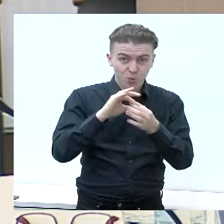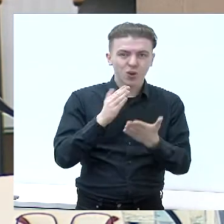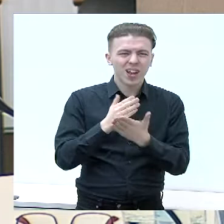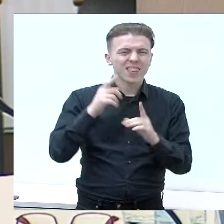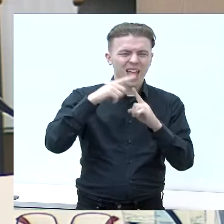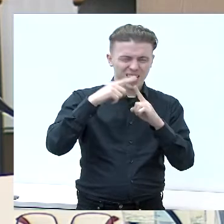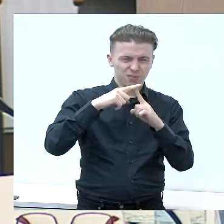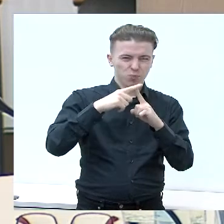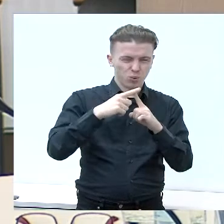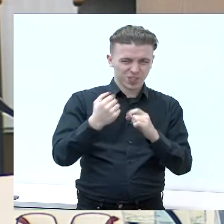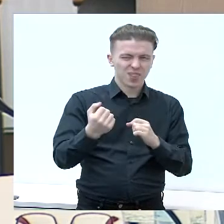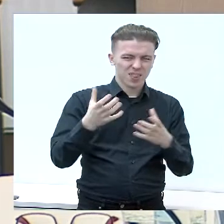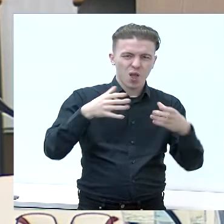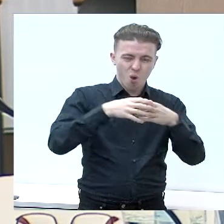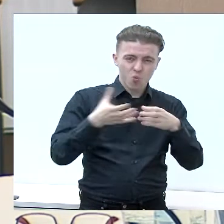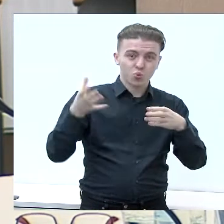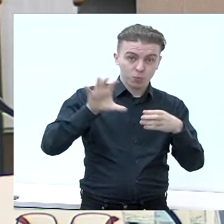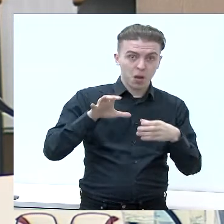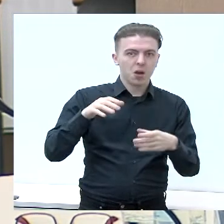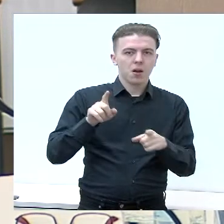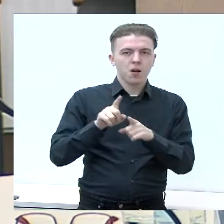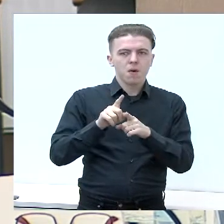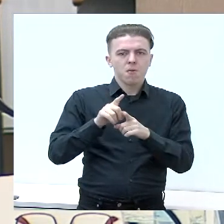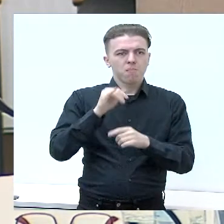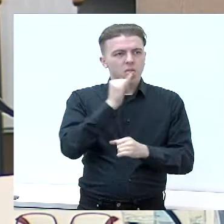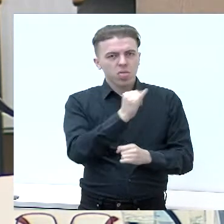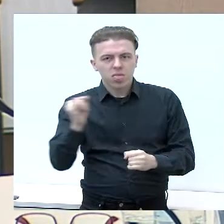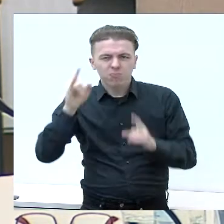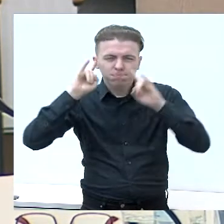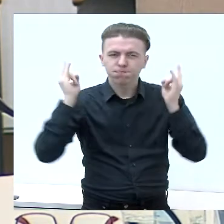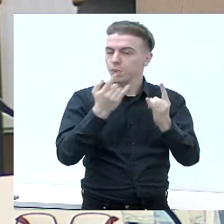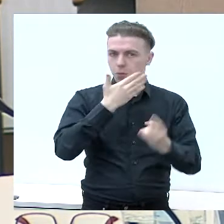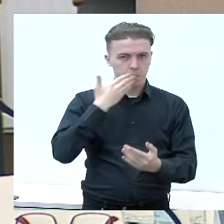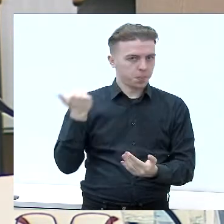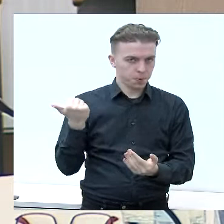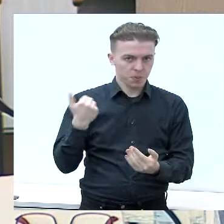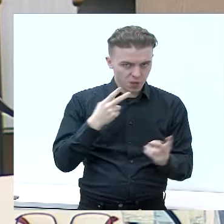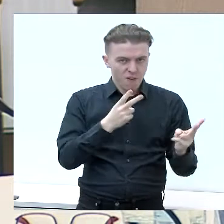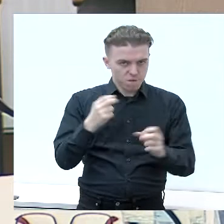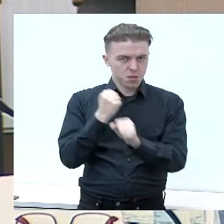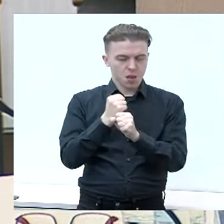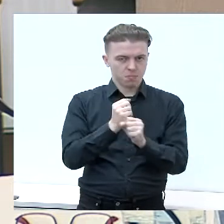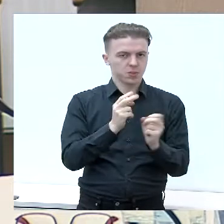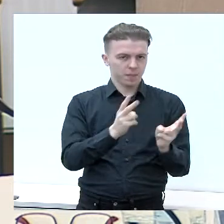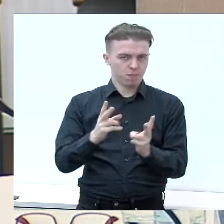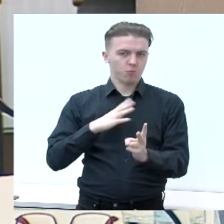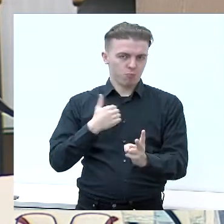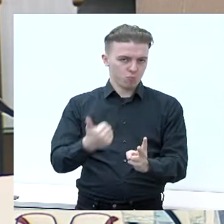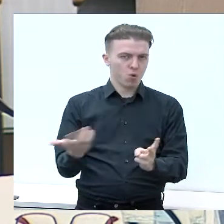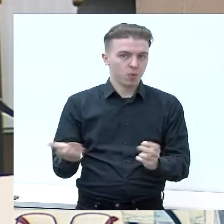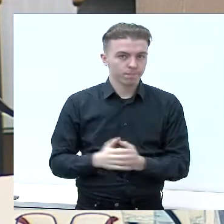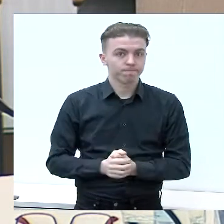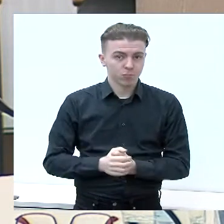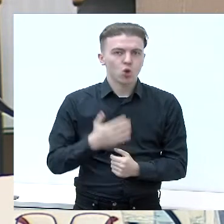daugumoje, pavyko išvengti skandalų, perversmų ir visą laiką darbas vyko stabili. Rinkite į